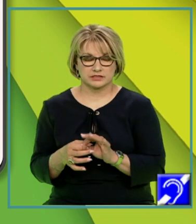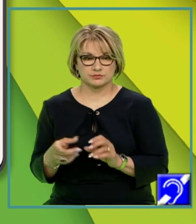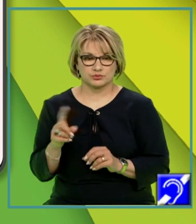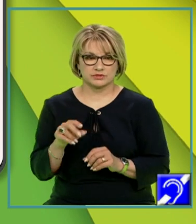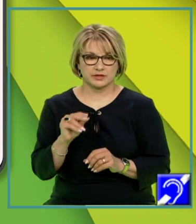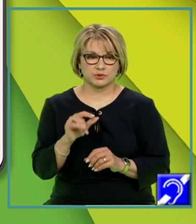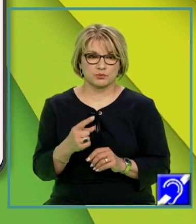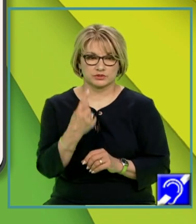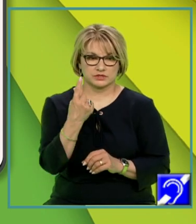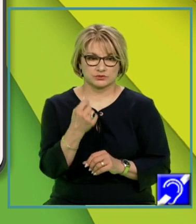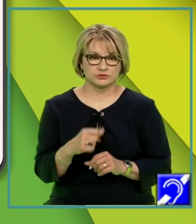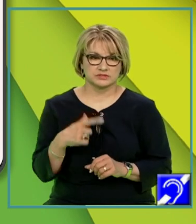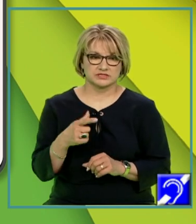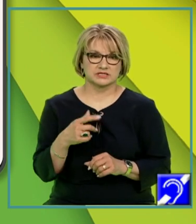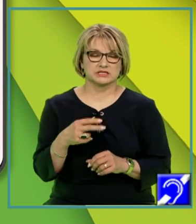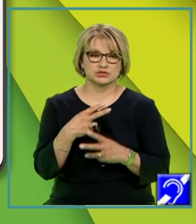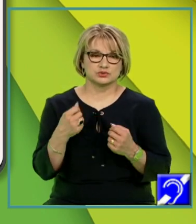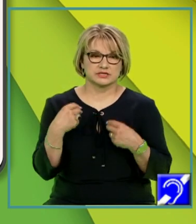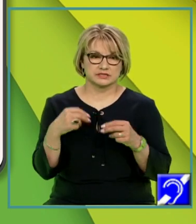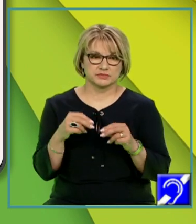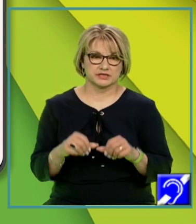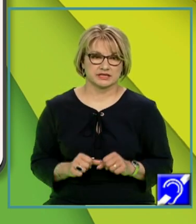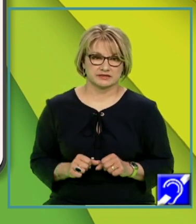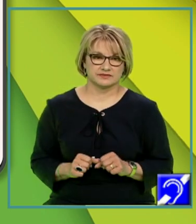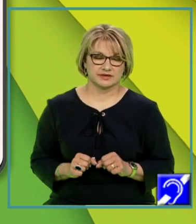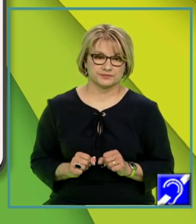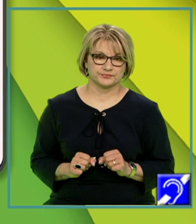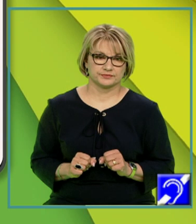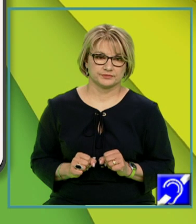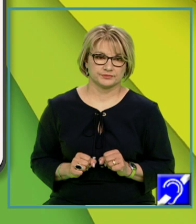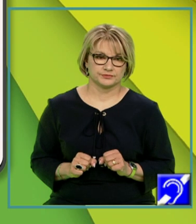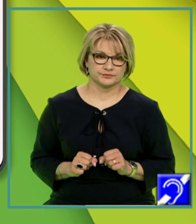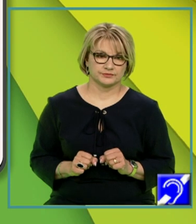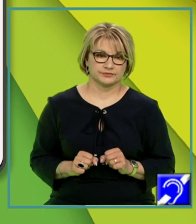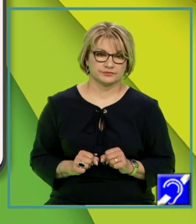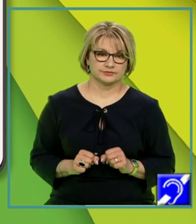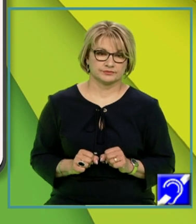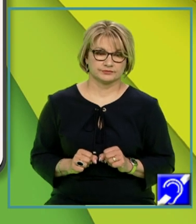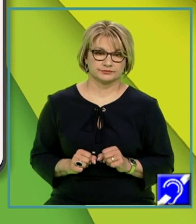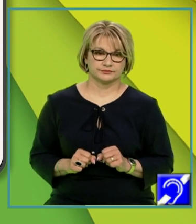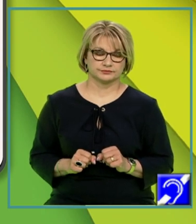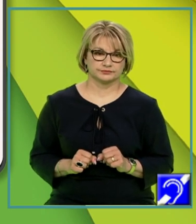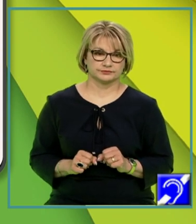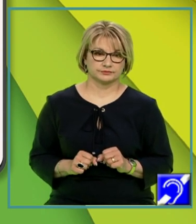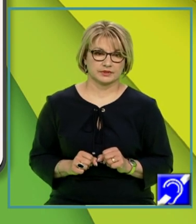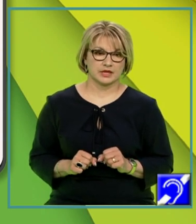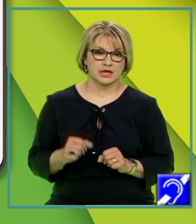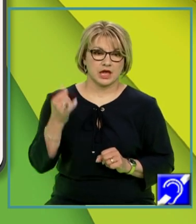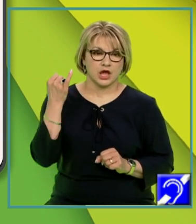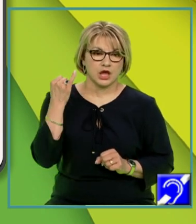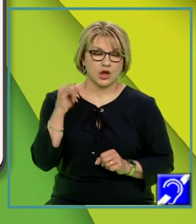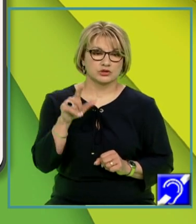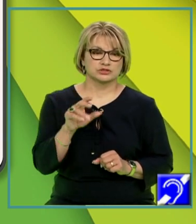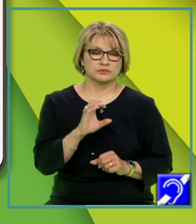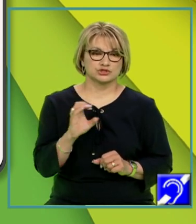propoziția 1. Sunt judecăți explicative. Asta este în mod clar spus de Kant. Conceptului C,